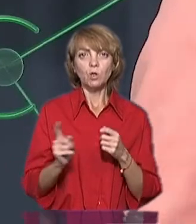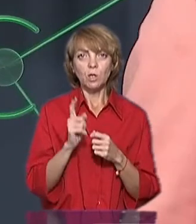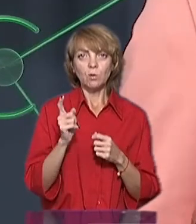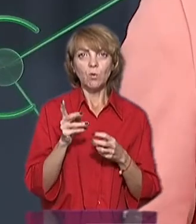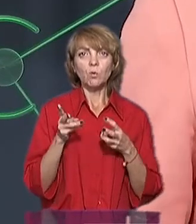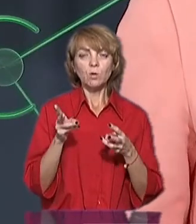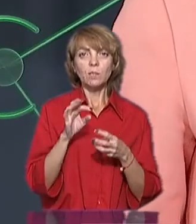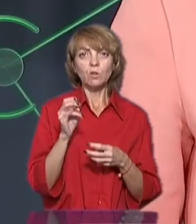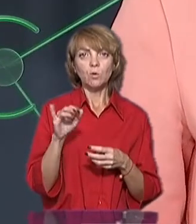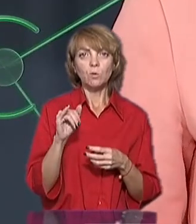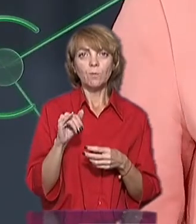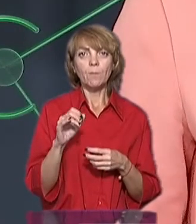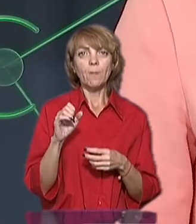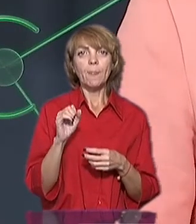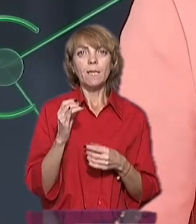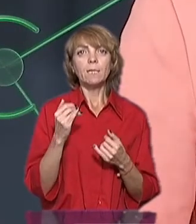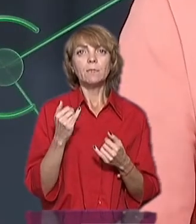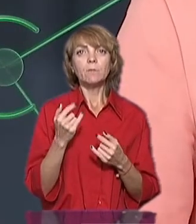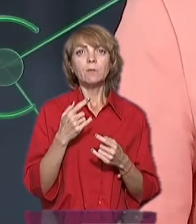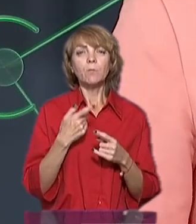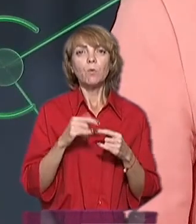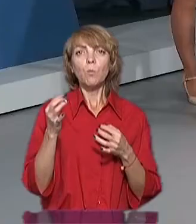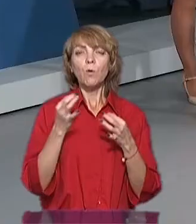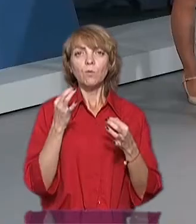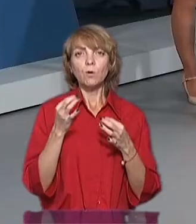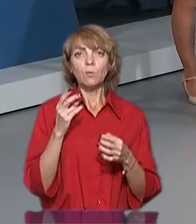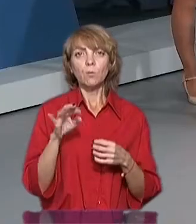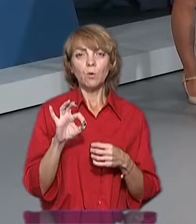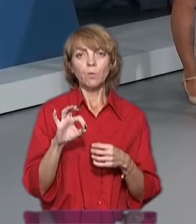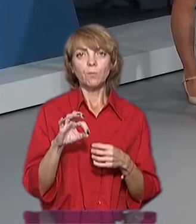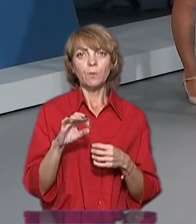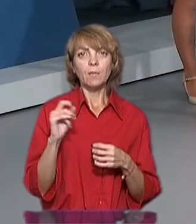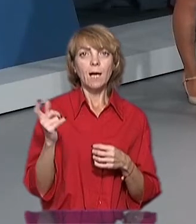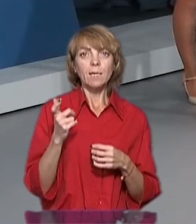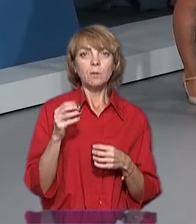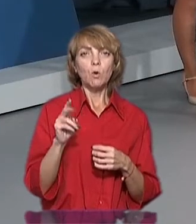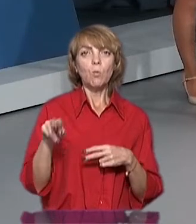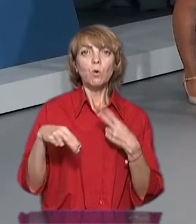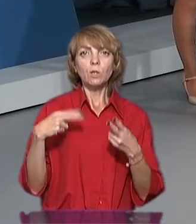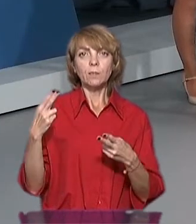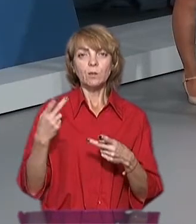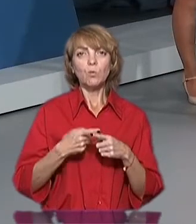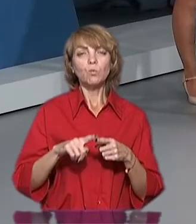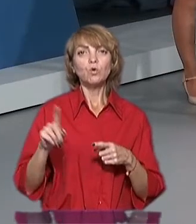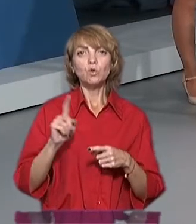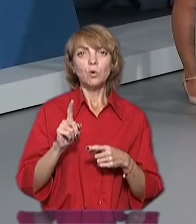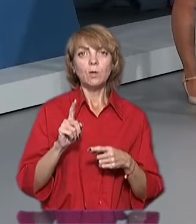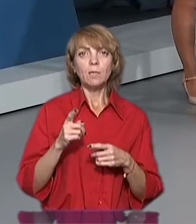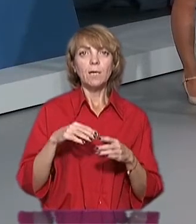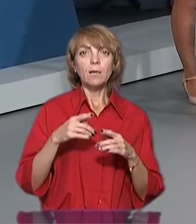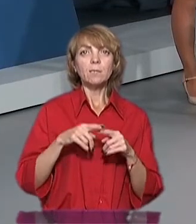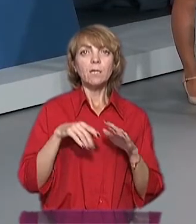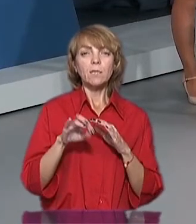опалювання сезону. Давайте якраз поговоримо про газ і про борги, тому що на слайдах